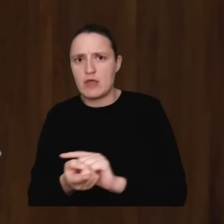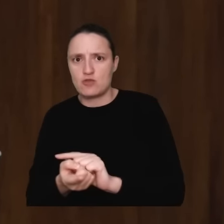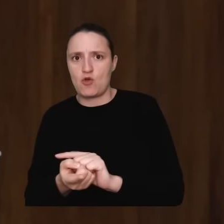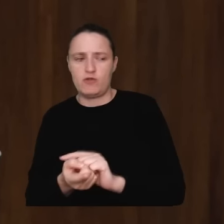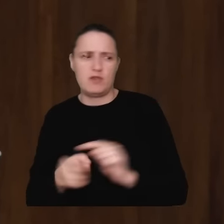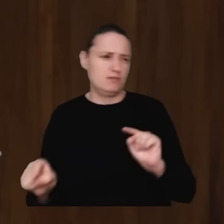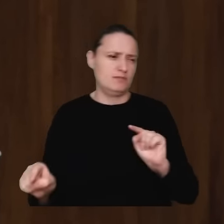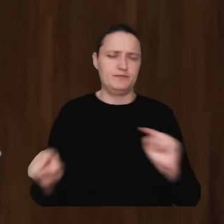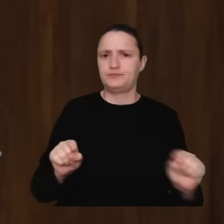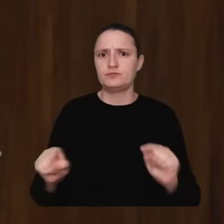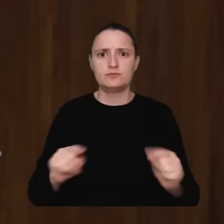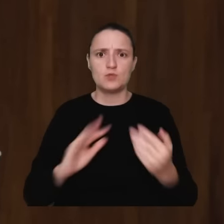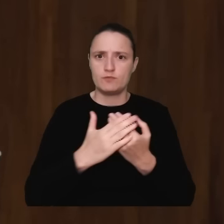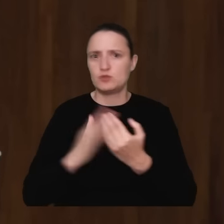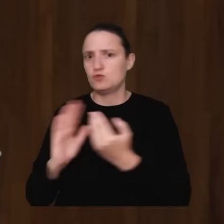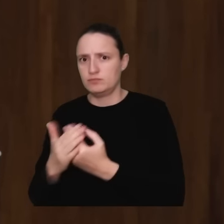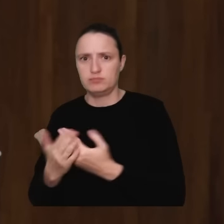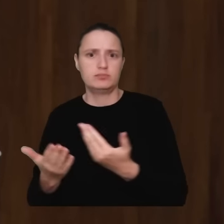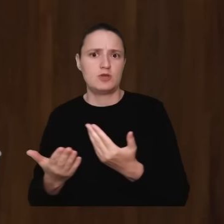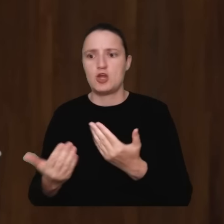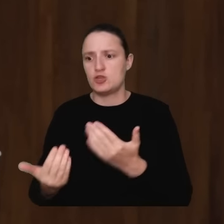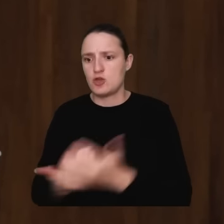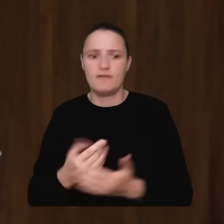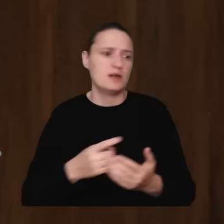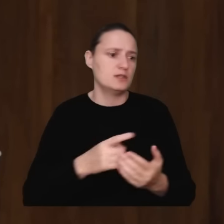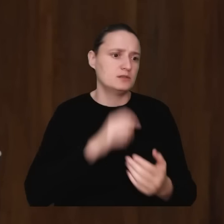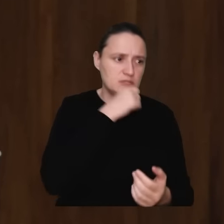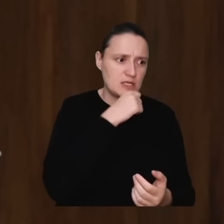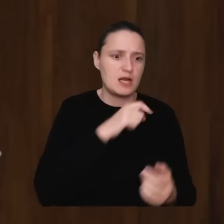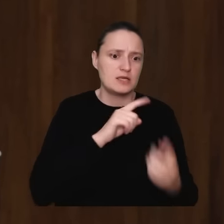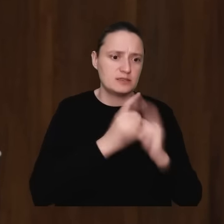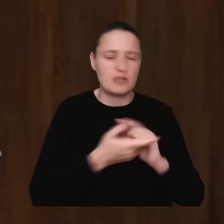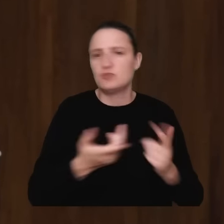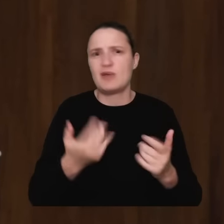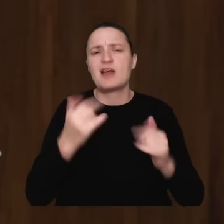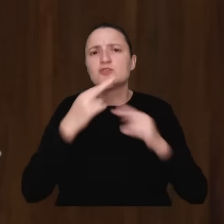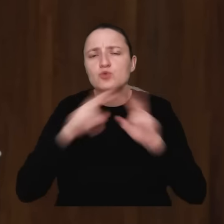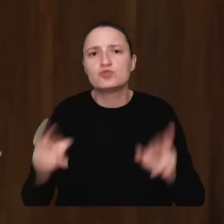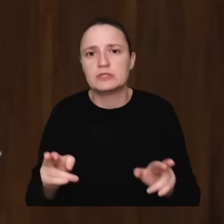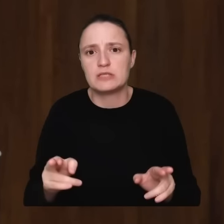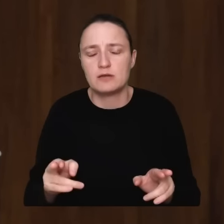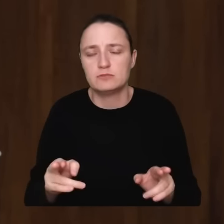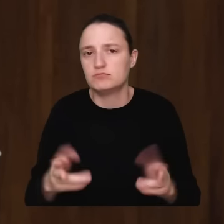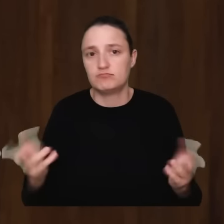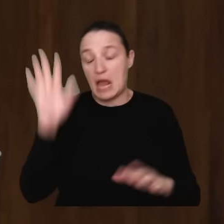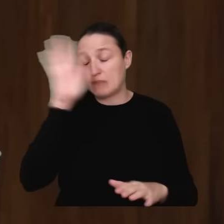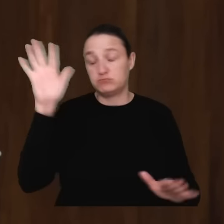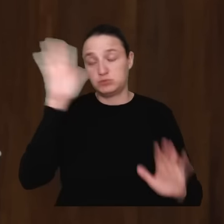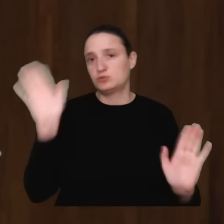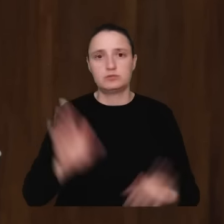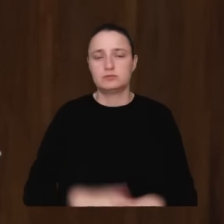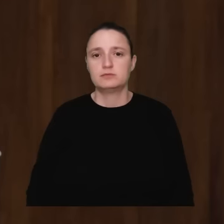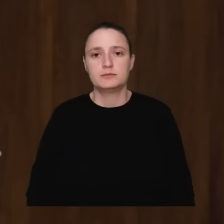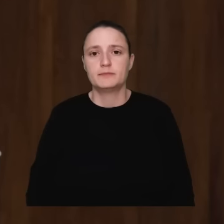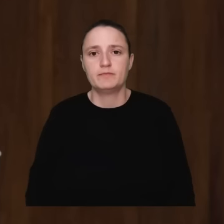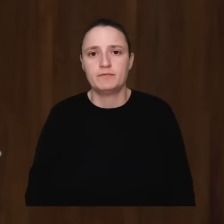rozporządzenia od wydania nowego zarządzenia? Kompletny absurd. Już